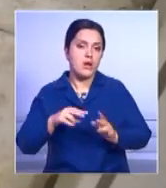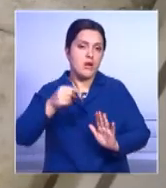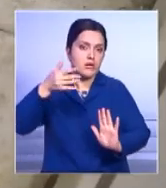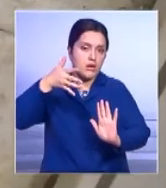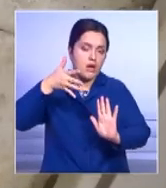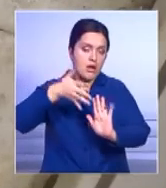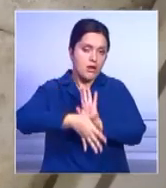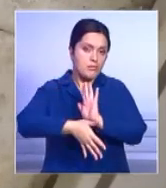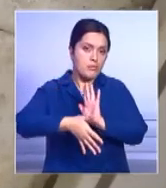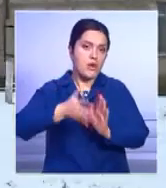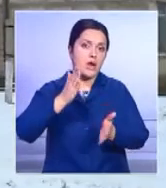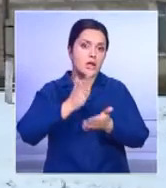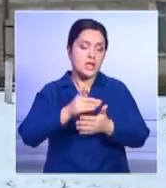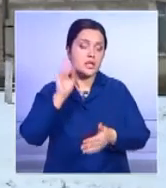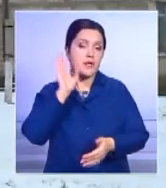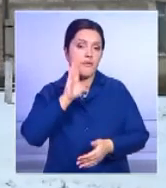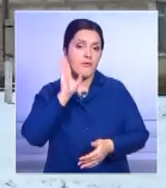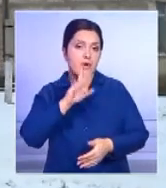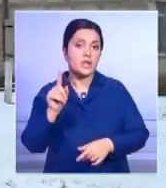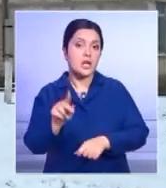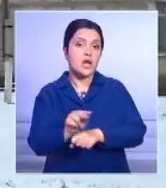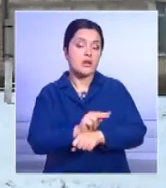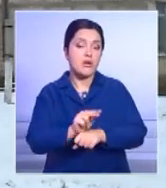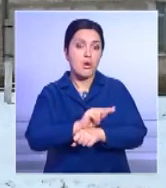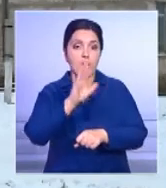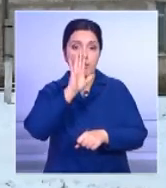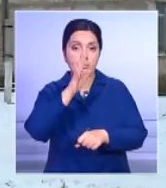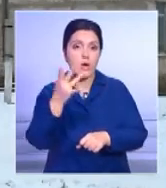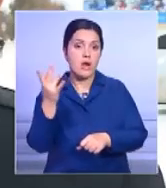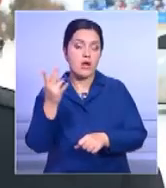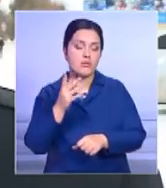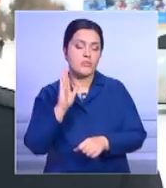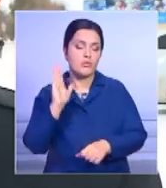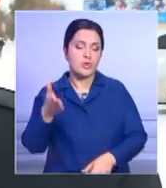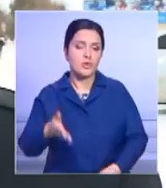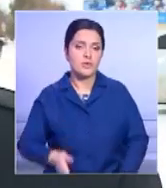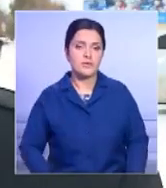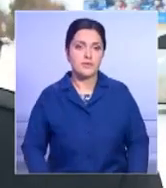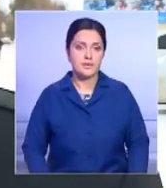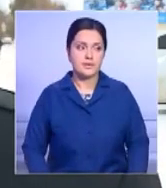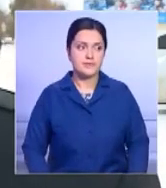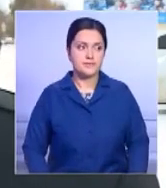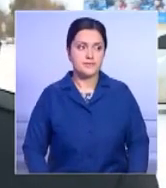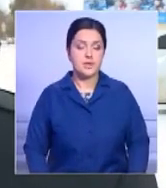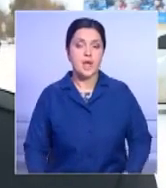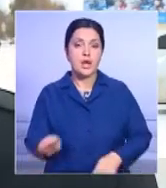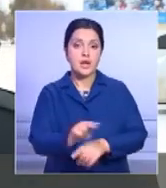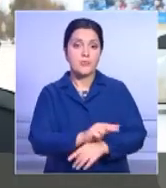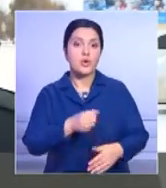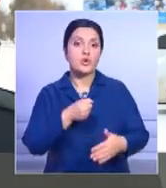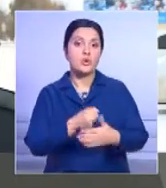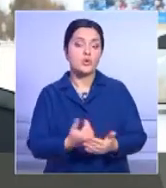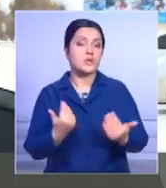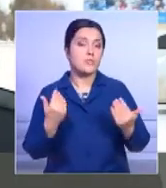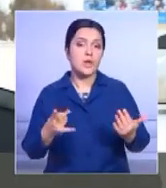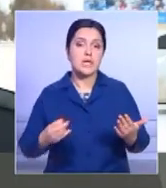капитальный ремонт, но в течение пяти лет, скорее всего, будет у нас. Ремонт, конечно, еще до сих пор не оплачен.